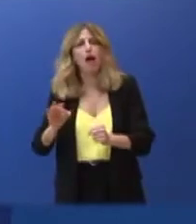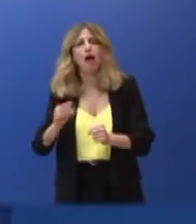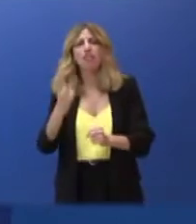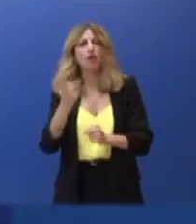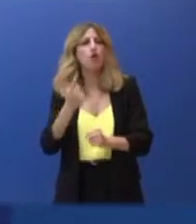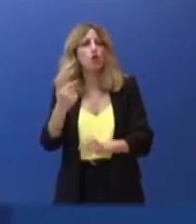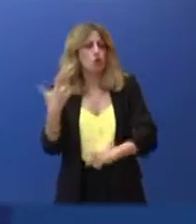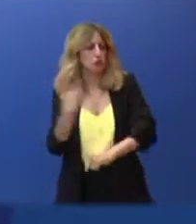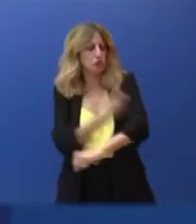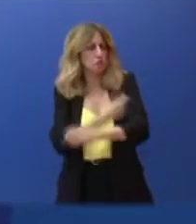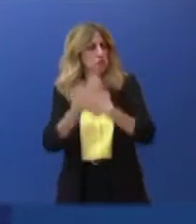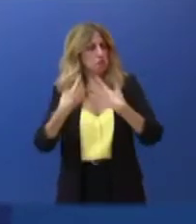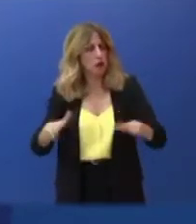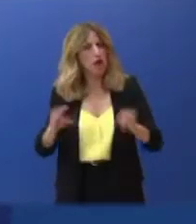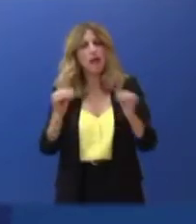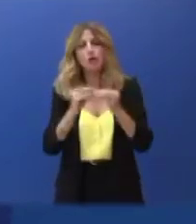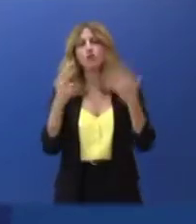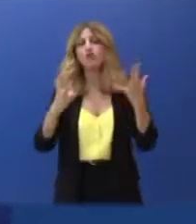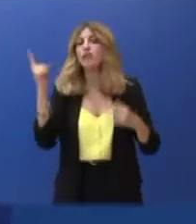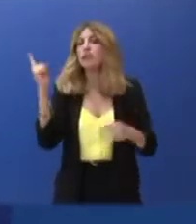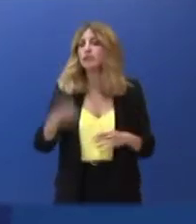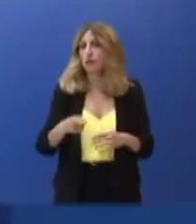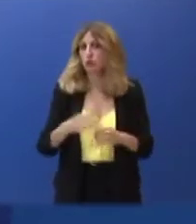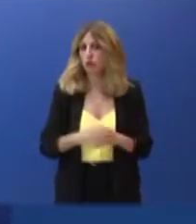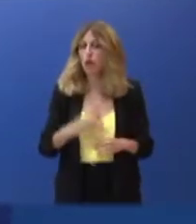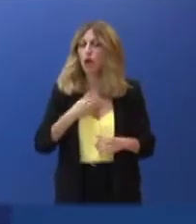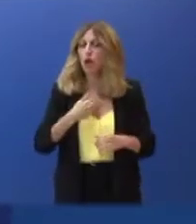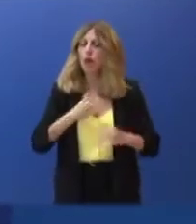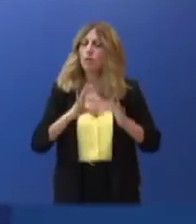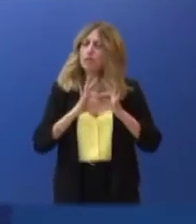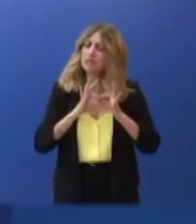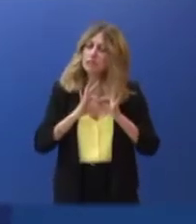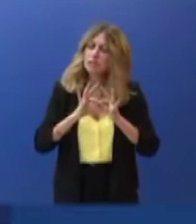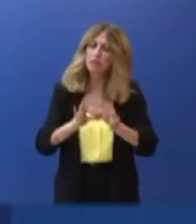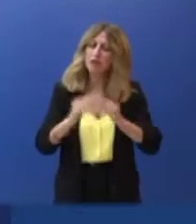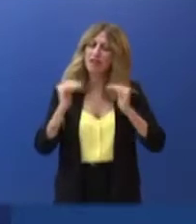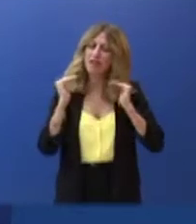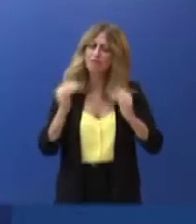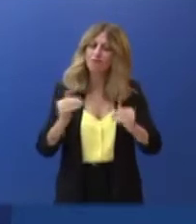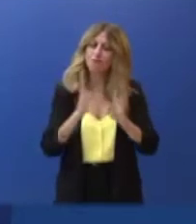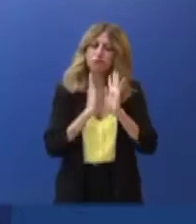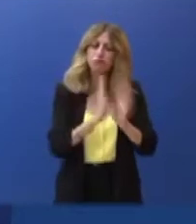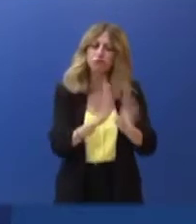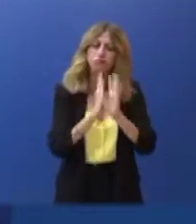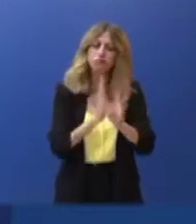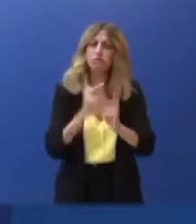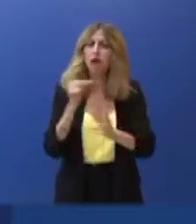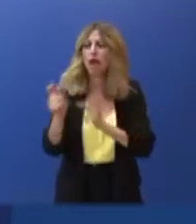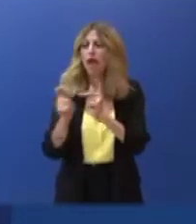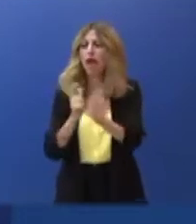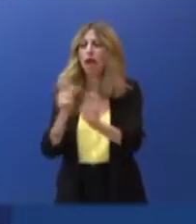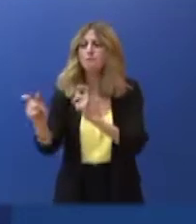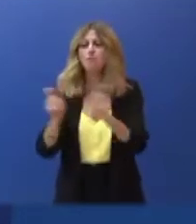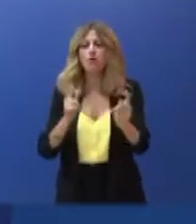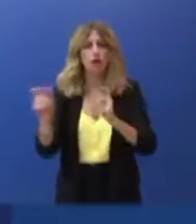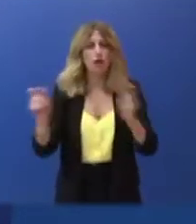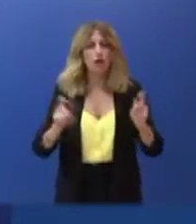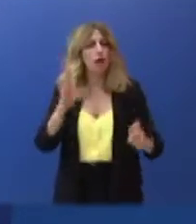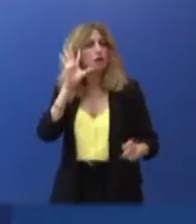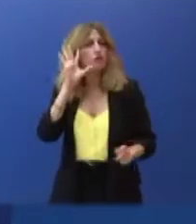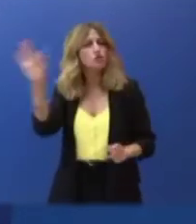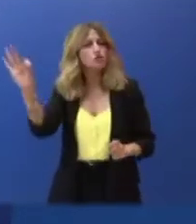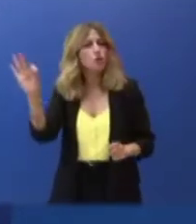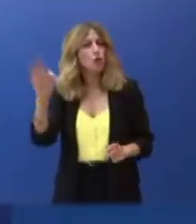Συνεχίζουμε με εντατικούς ρυθμούς και ταυτόχρονα εξακολουθούμε να προσέχουμε, έτσι ώστε, όπως τόνισε ο Πρωθυπουργός, να έχουμε φέτος ένα πιο